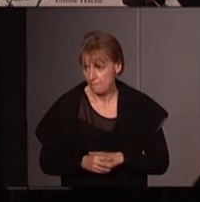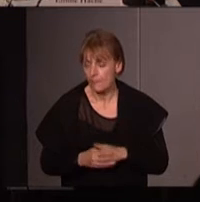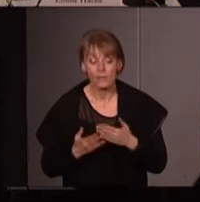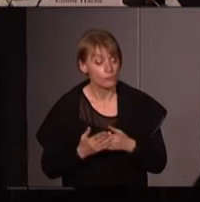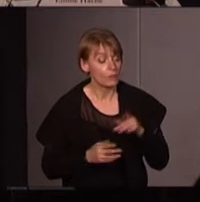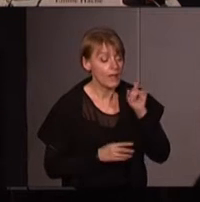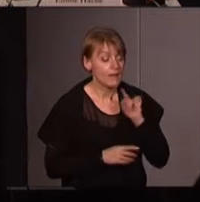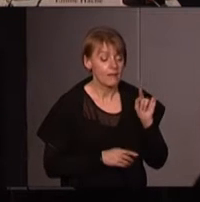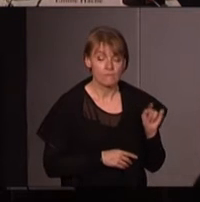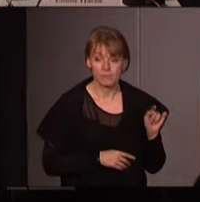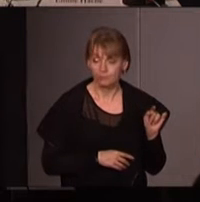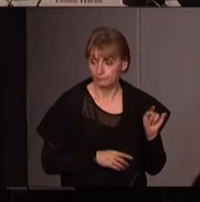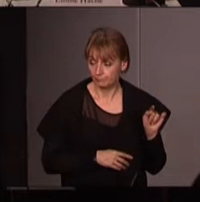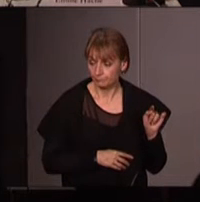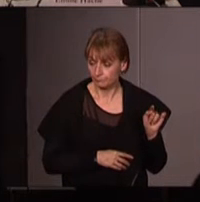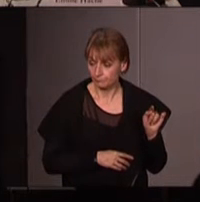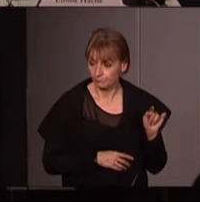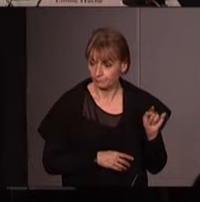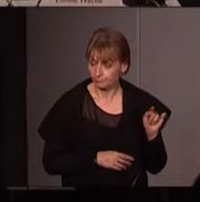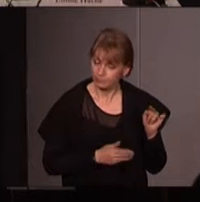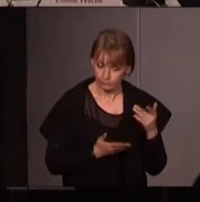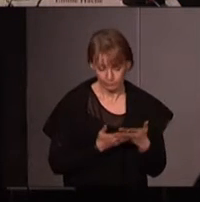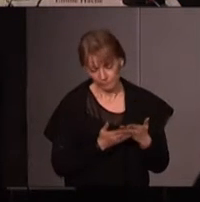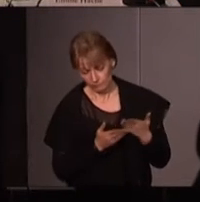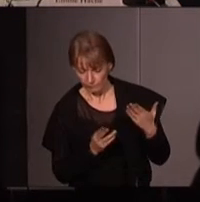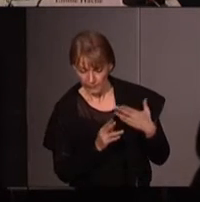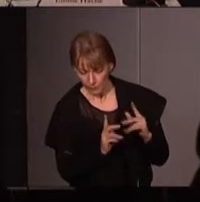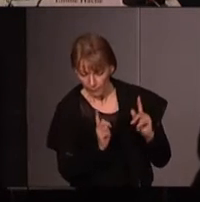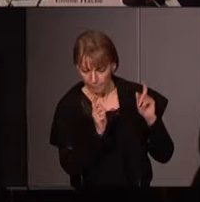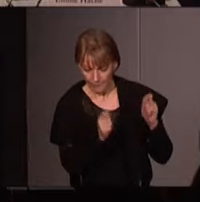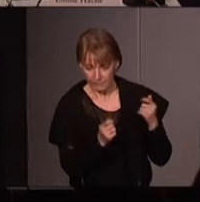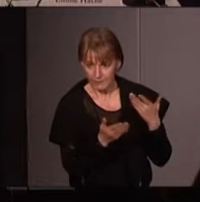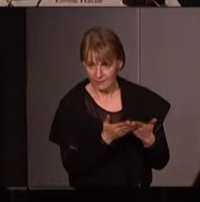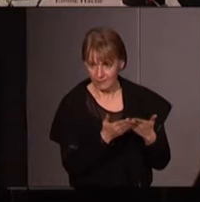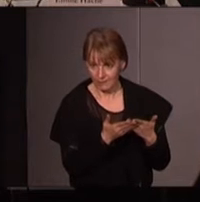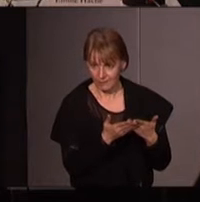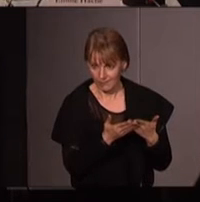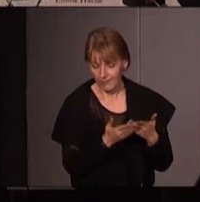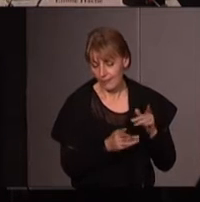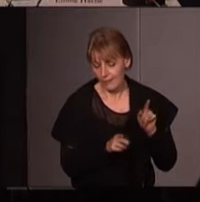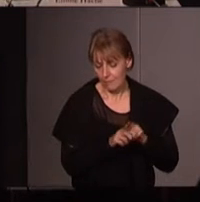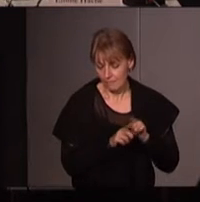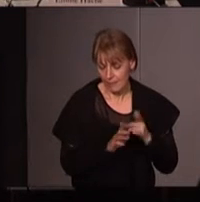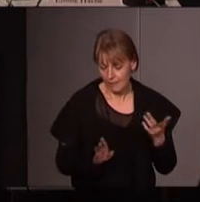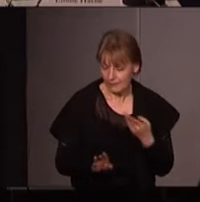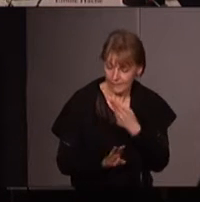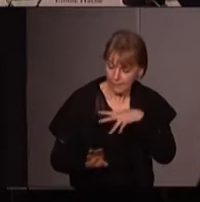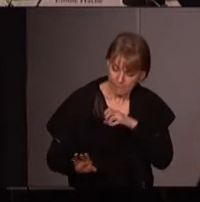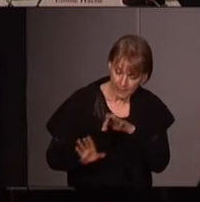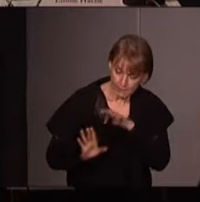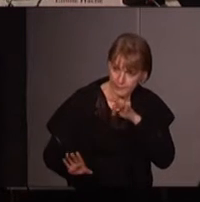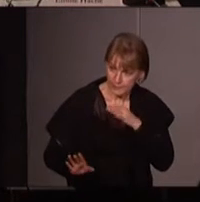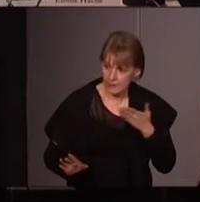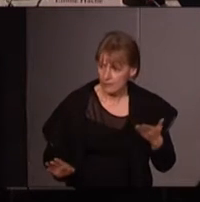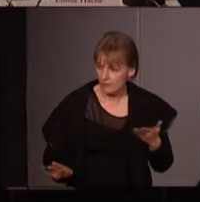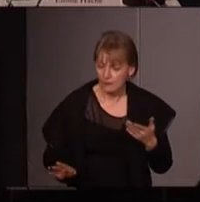propose de désigner ce mouvement par cette formule là elle joue évidemment avec les préjugés machistes à savoir que c'était souvent